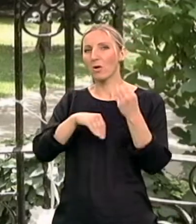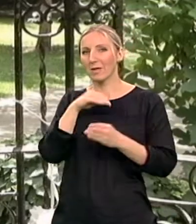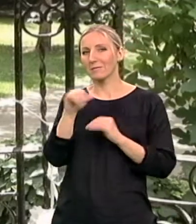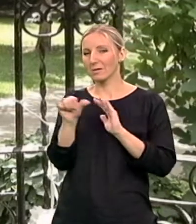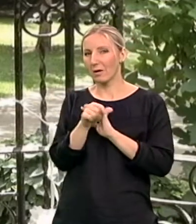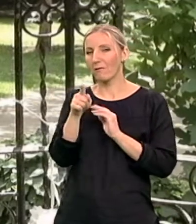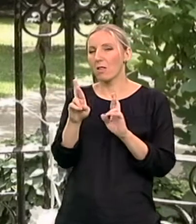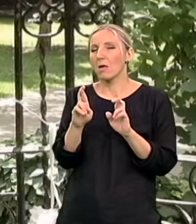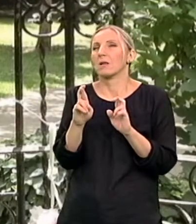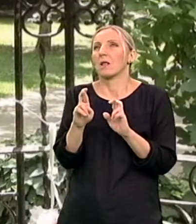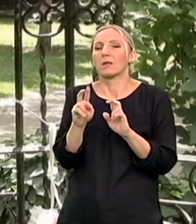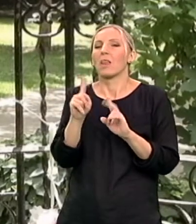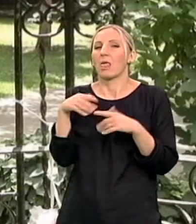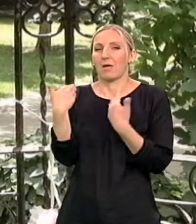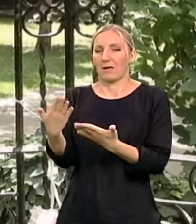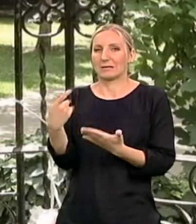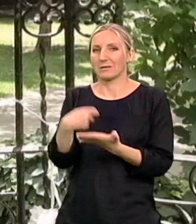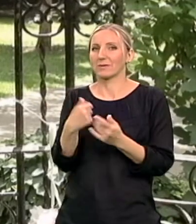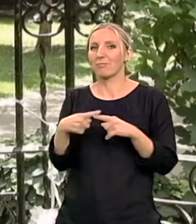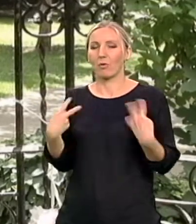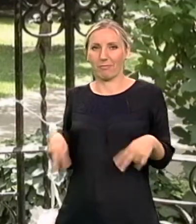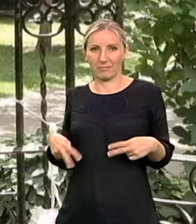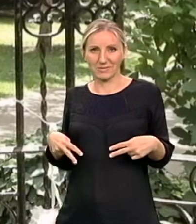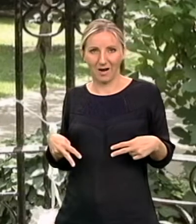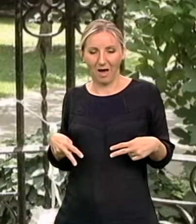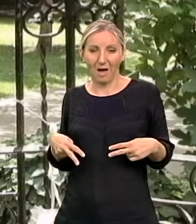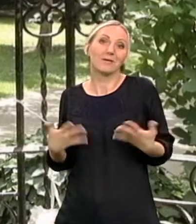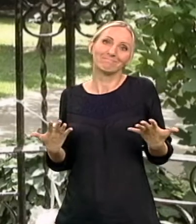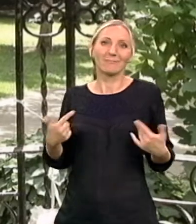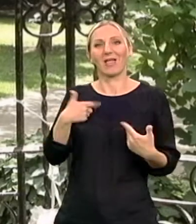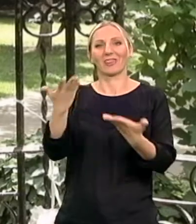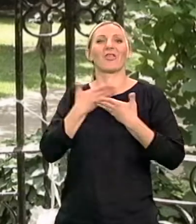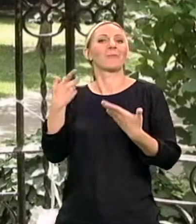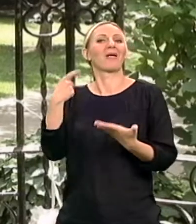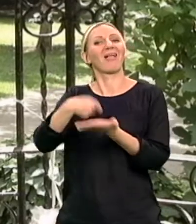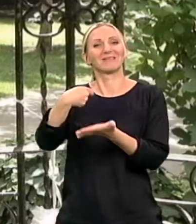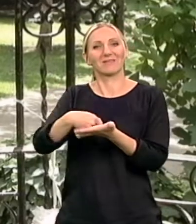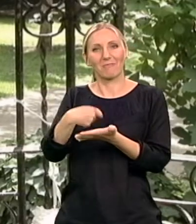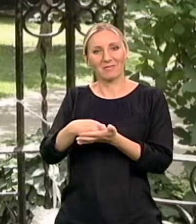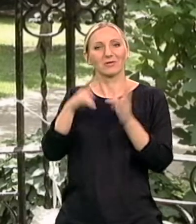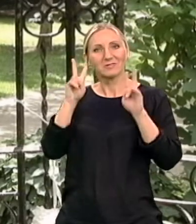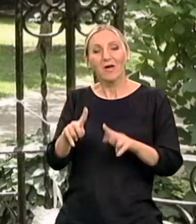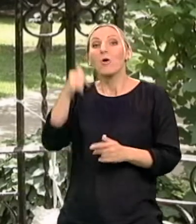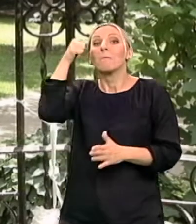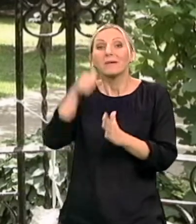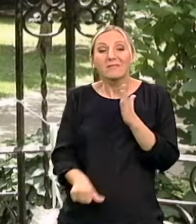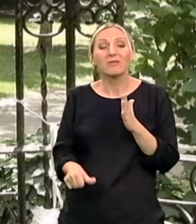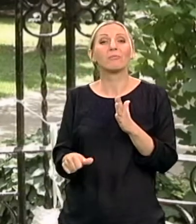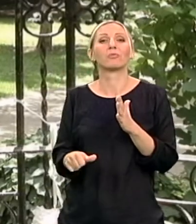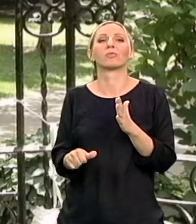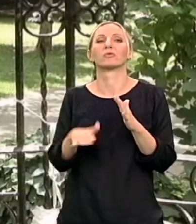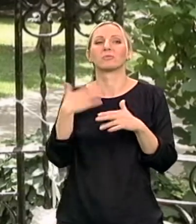saradili da neću dobiti samo iz straha. Međutim, dobila sam tu stipendiju i stvarno prvi put posle